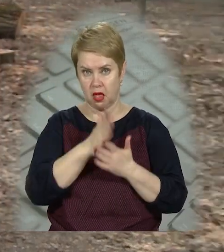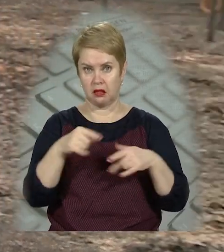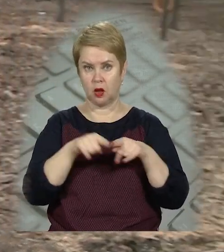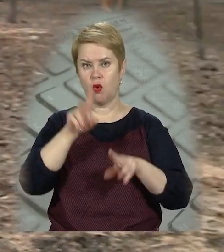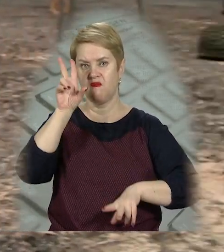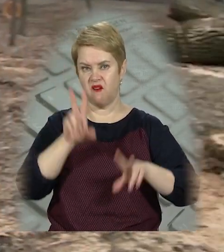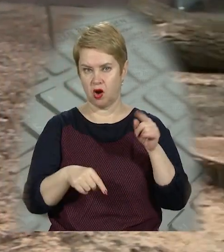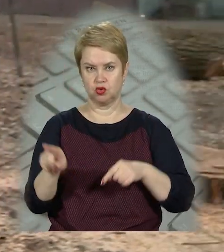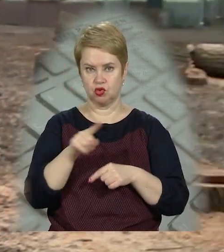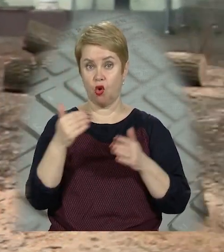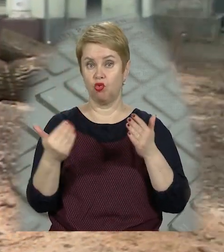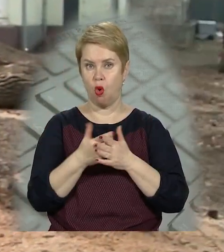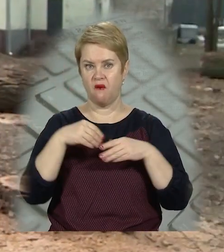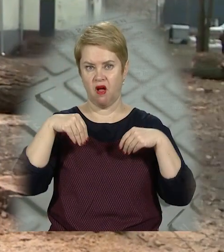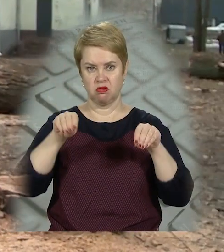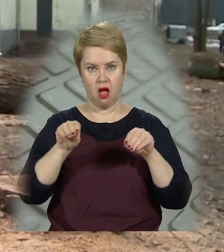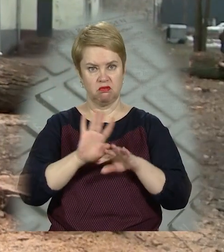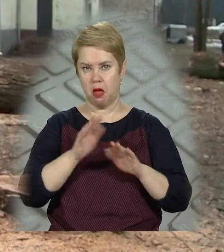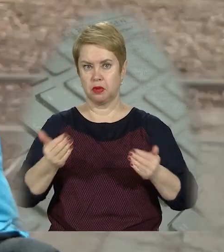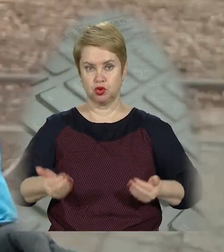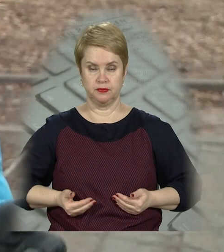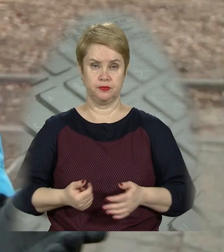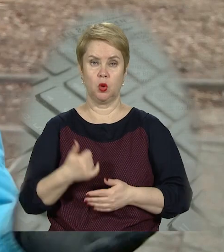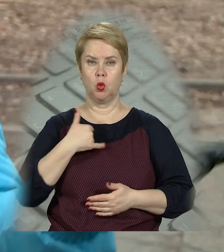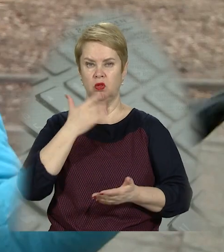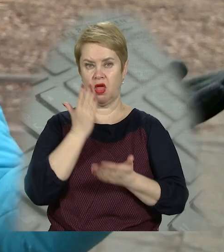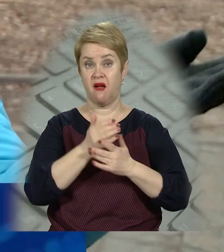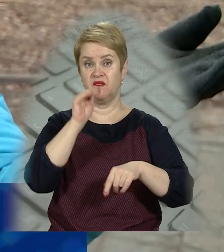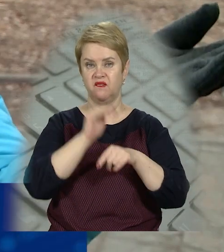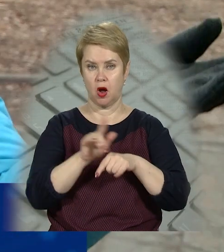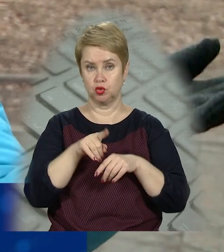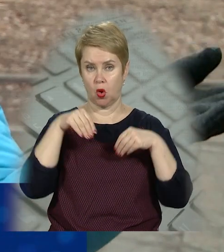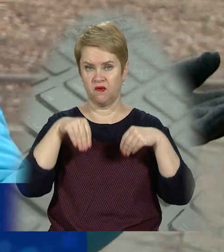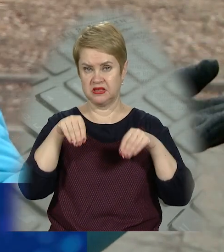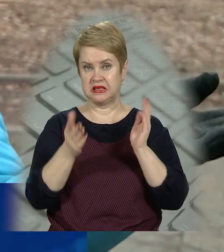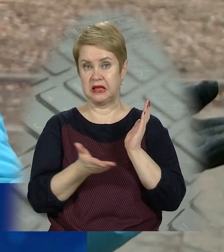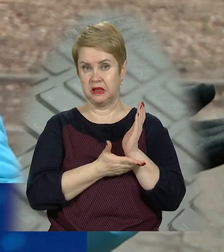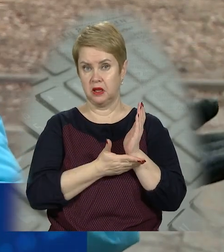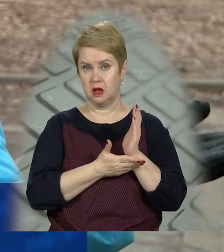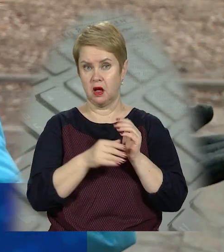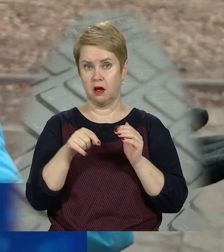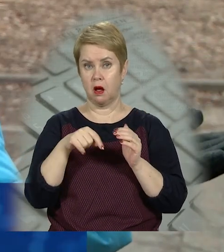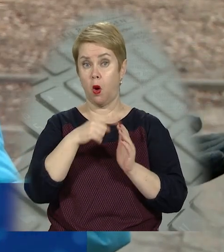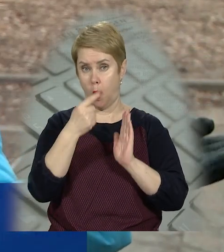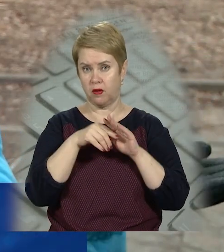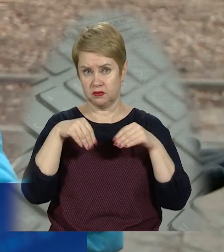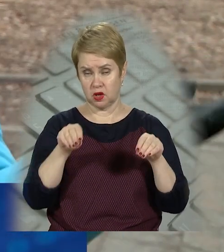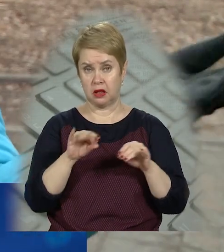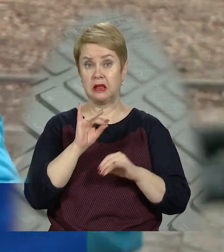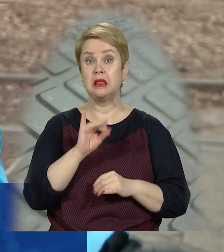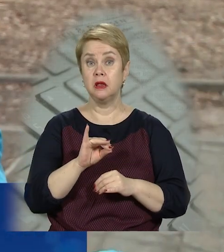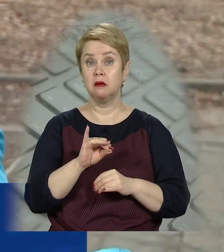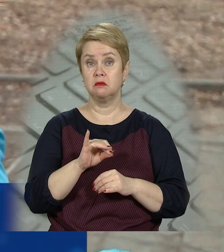таких, хто вважає, що нові насадження не приживуться. У нас є вже факт того, що висаджували дерева, місто висаджувало, і